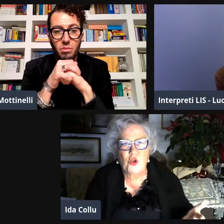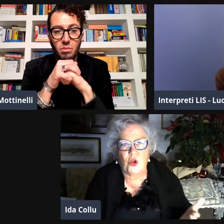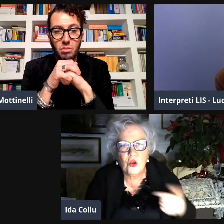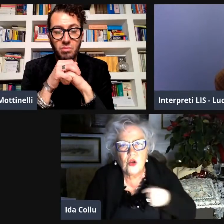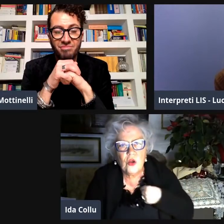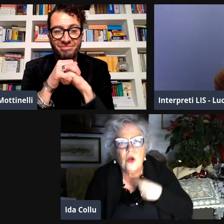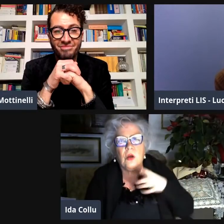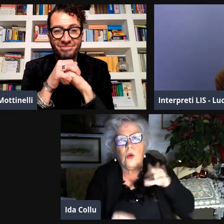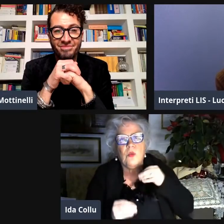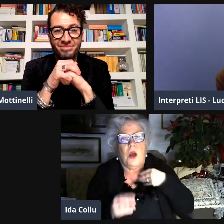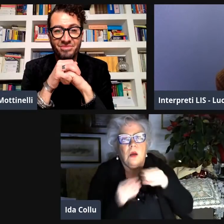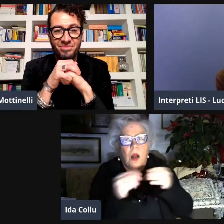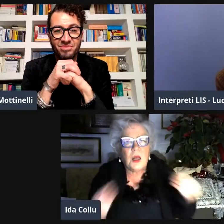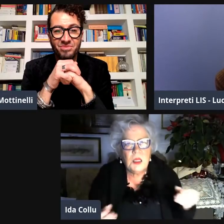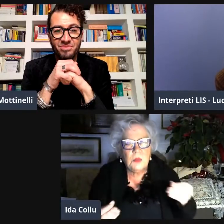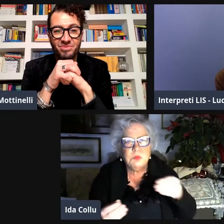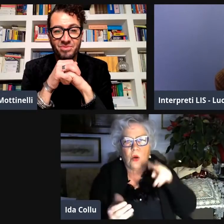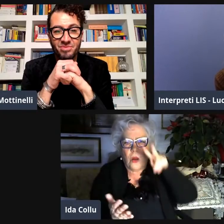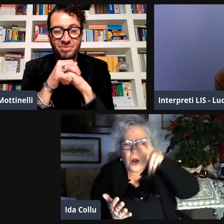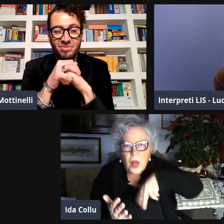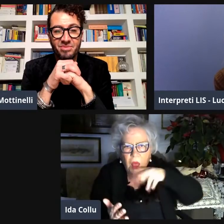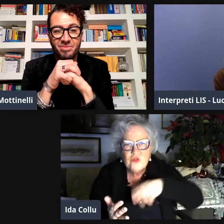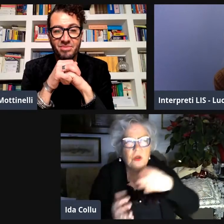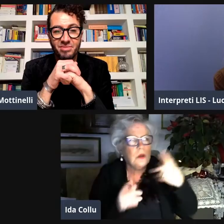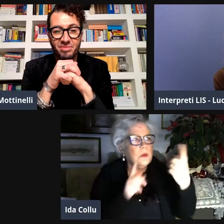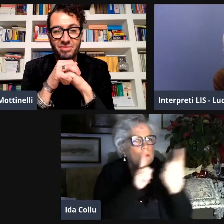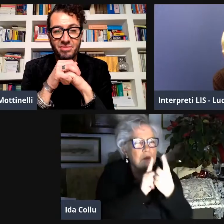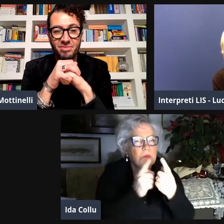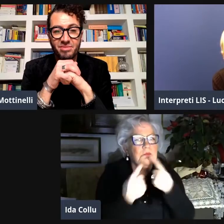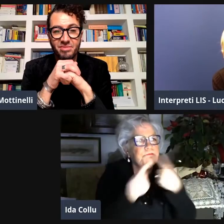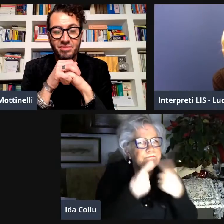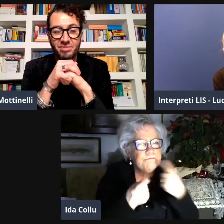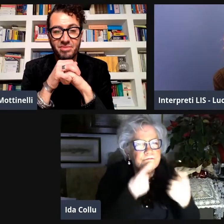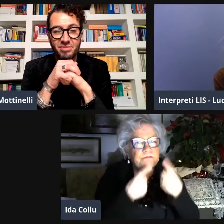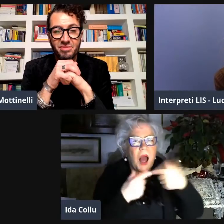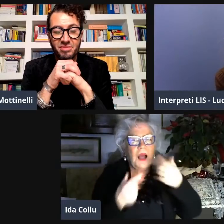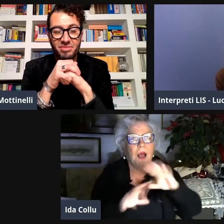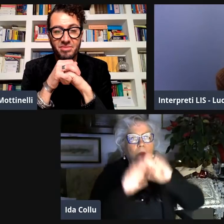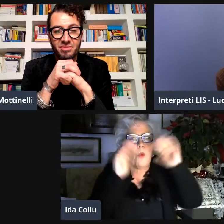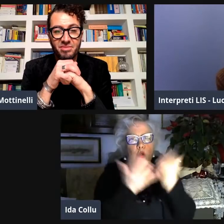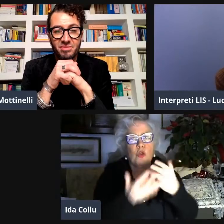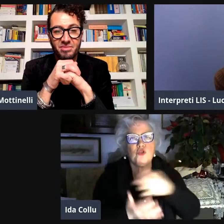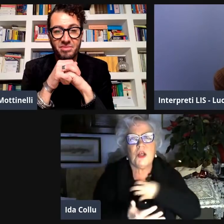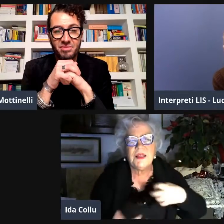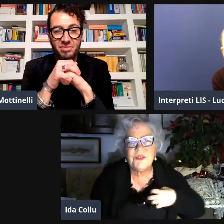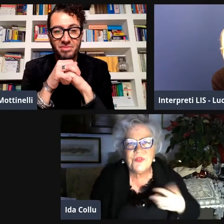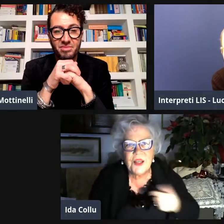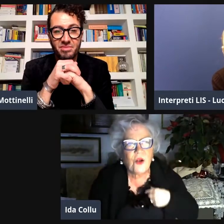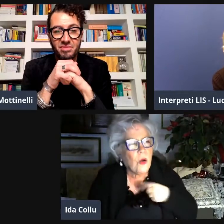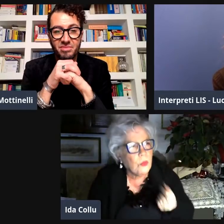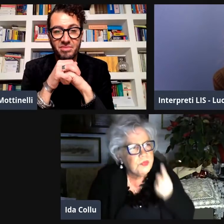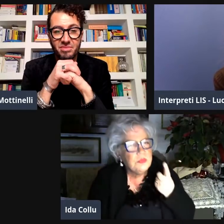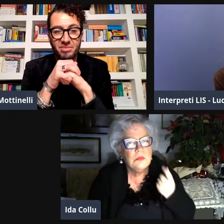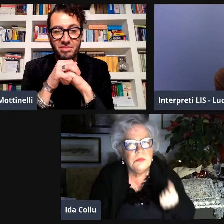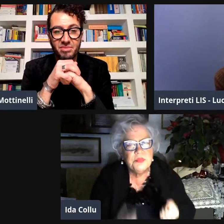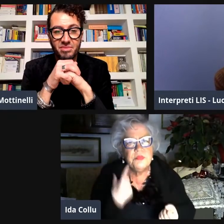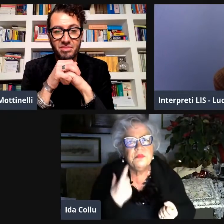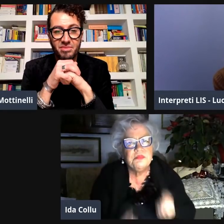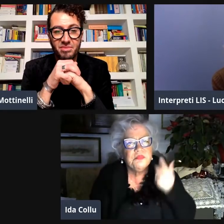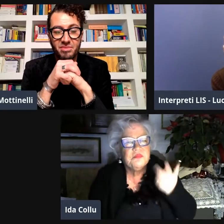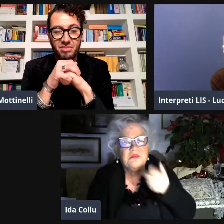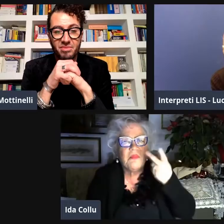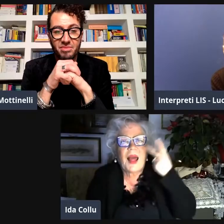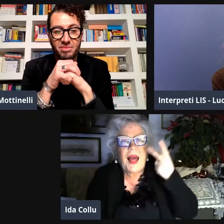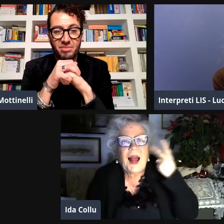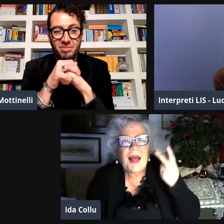perché io di carattere sono molto curiosa e quindi avevo iniziato a prendere in mano il libro a leggerlo a discutere anche con